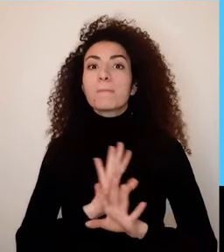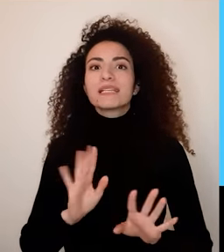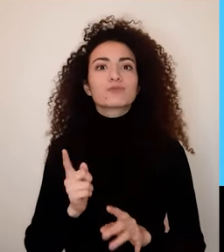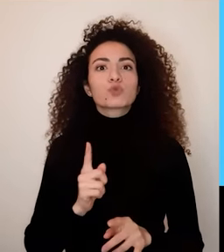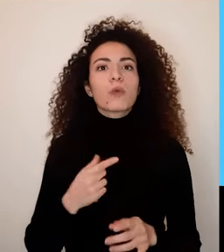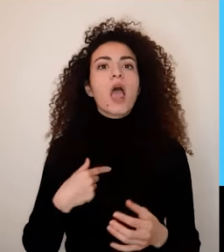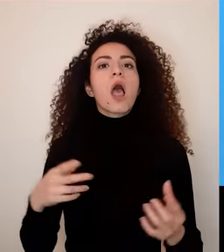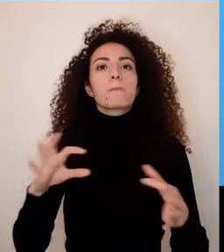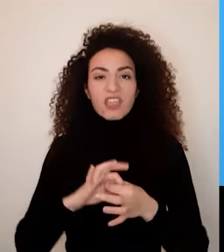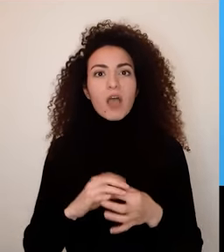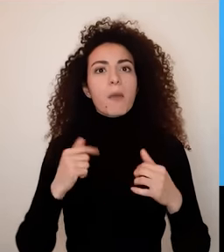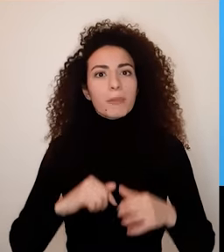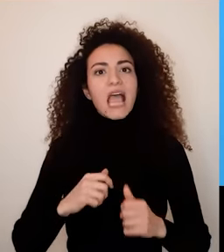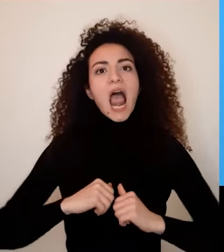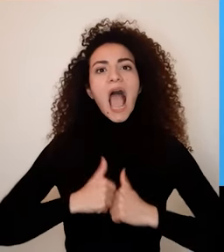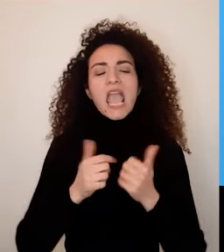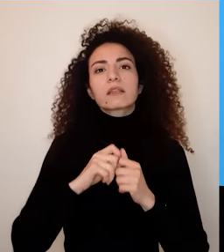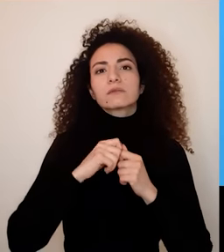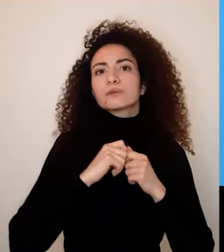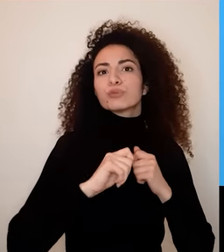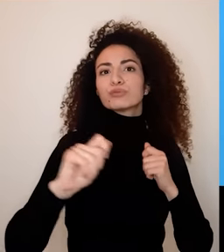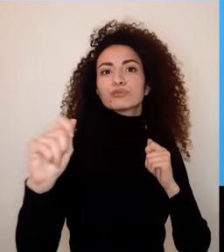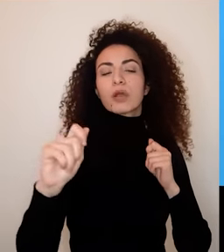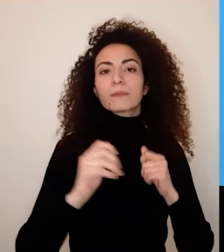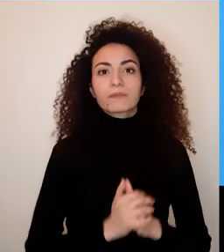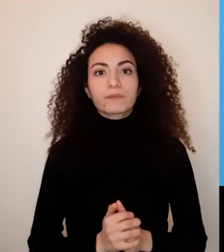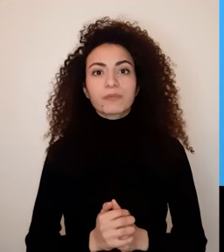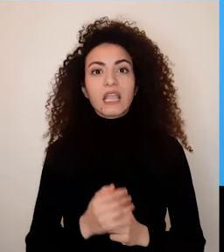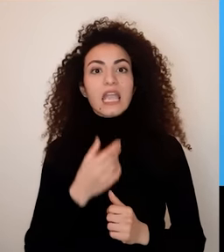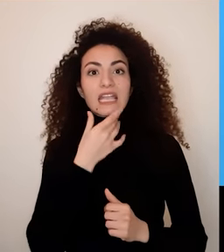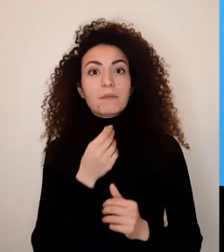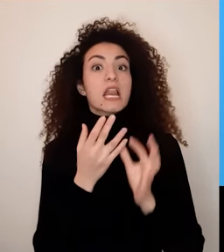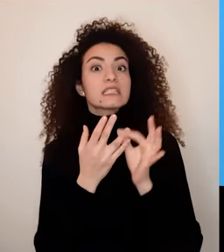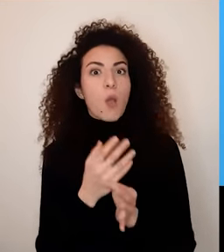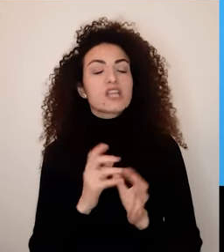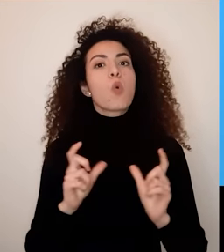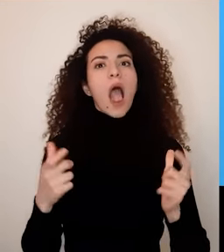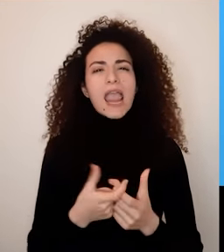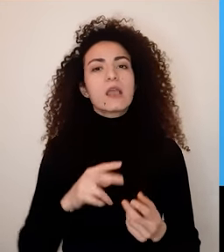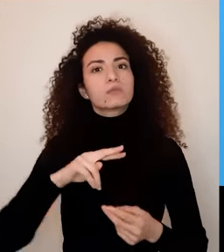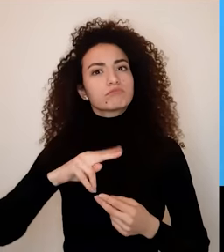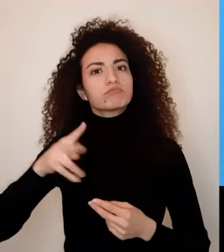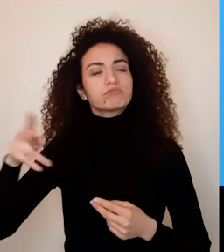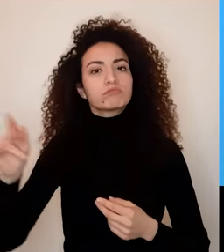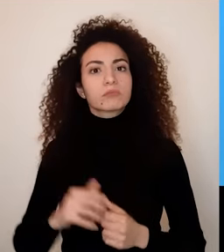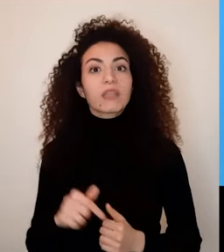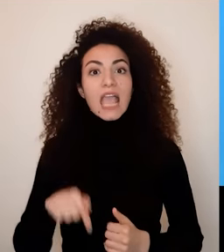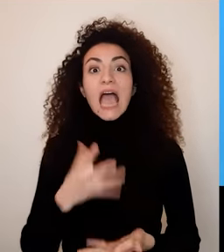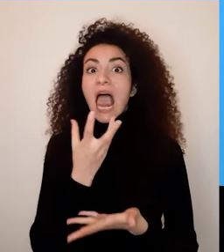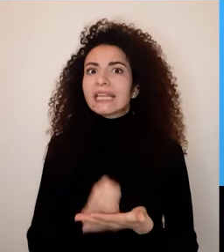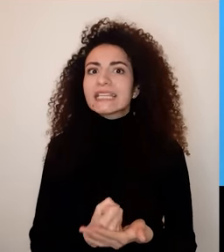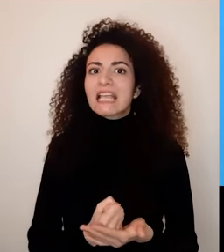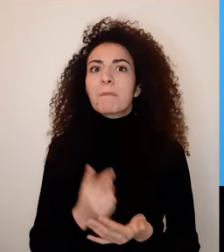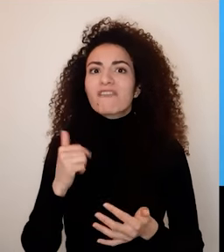مجرد لقاء عابر لبل تحولت لرغبة عميئة ببناء مشروع مشترك يمكن أنه يتوج بالتزام نهائي من خلال